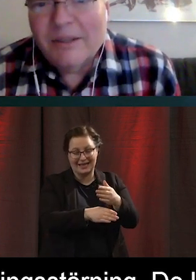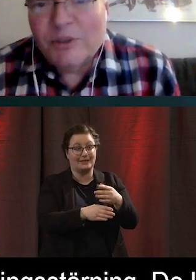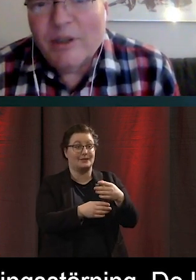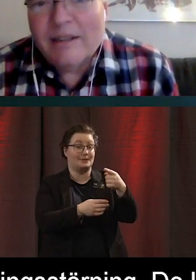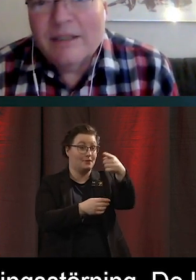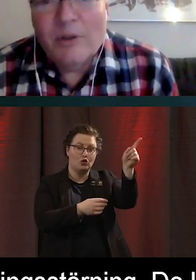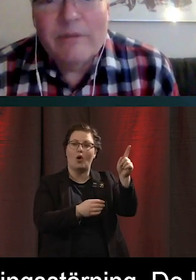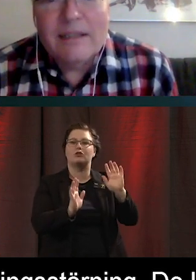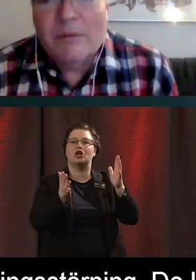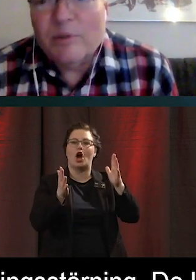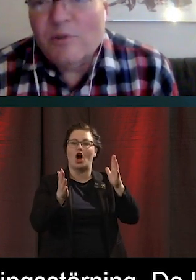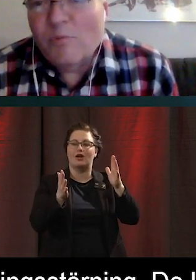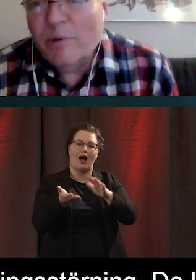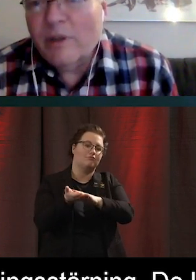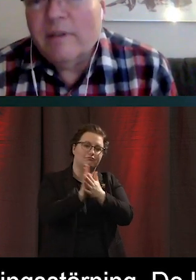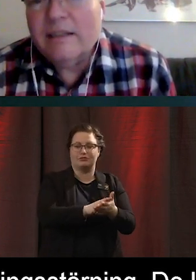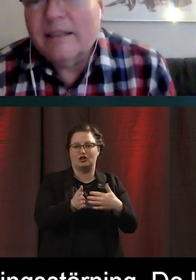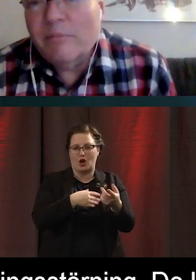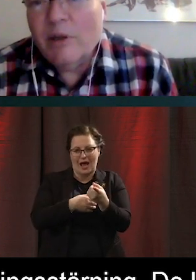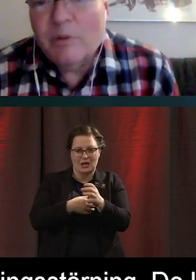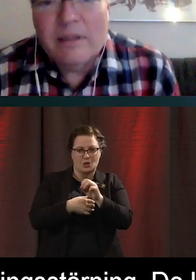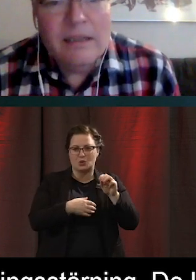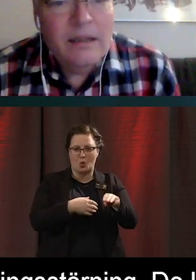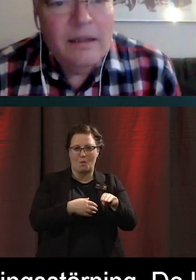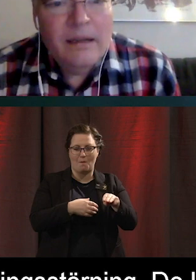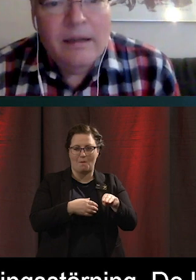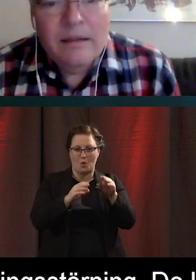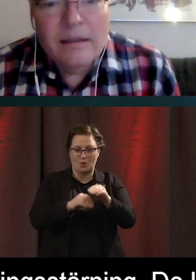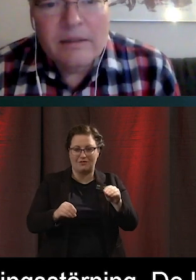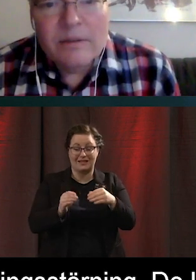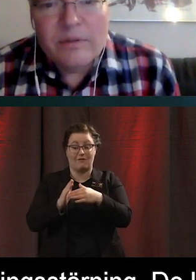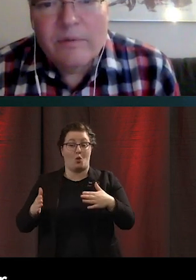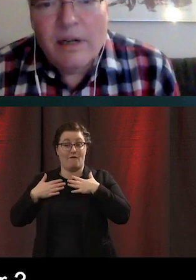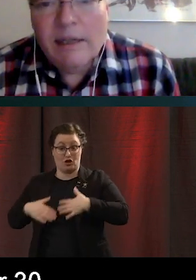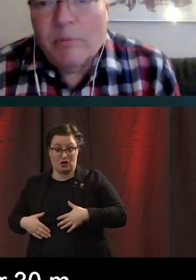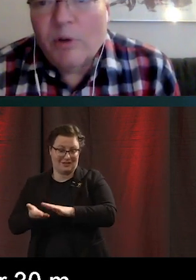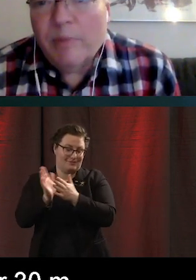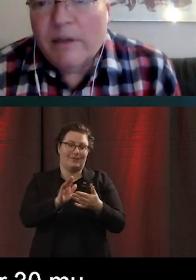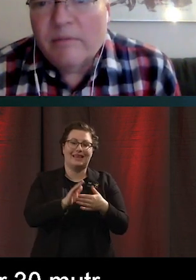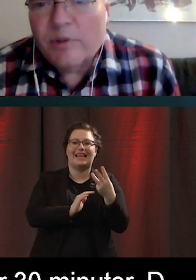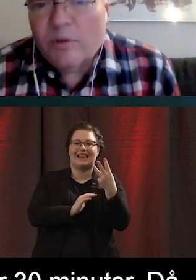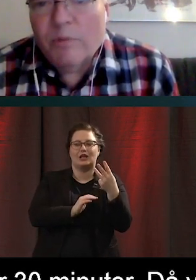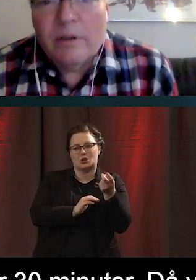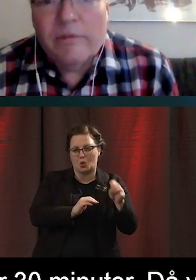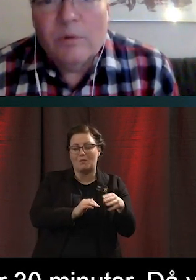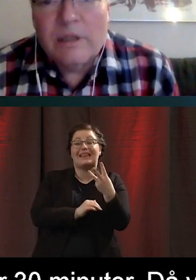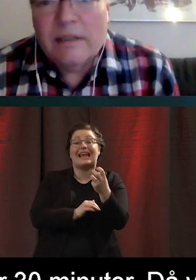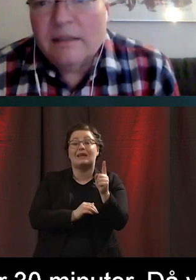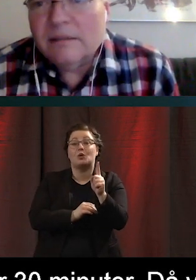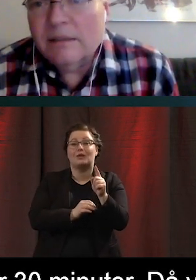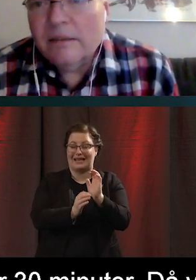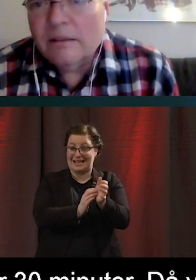att köra sin undervisning på Zoom på ungefär 30 minuter. Så var alla uppkopplade på Zoom och kunde